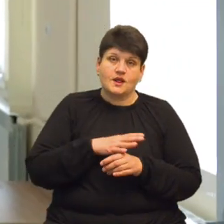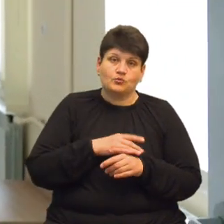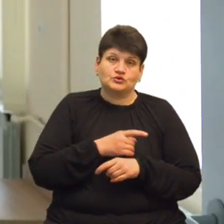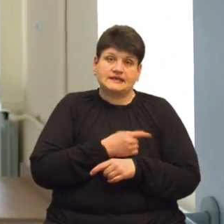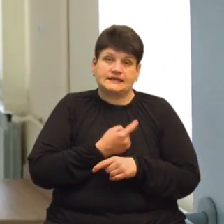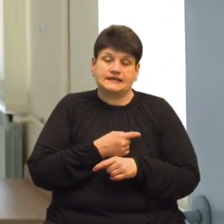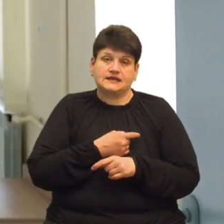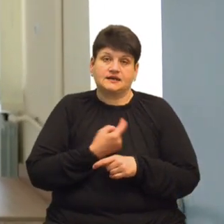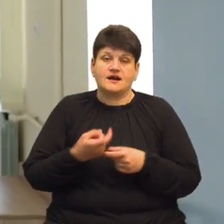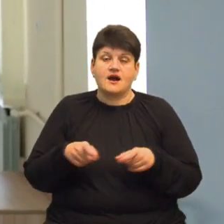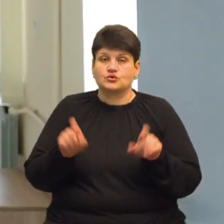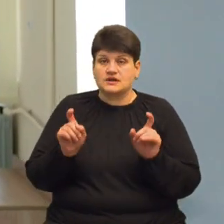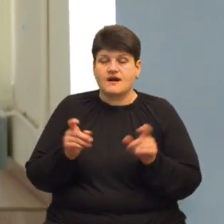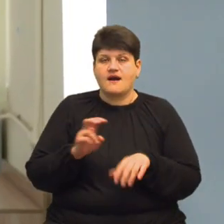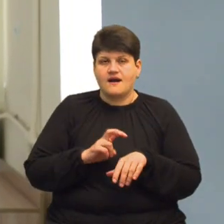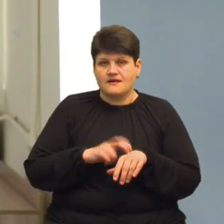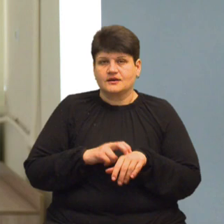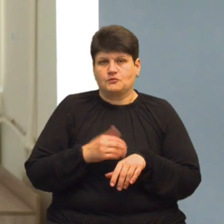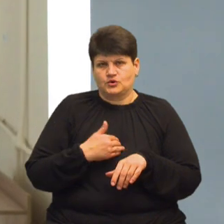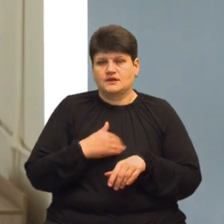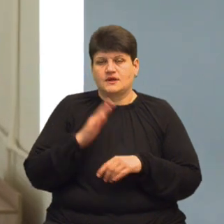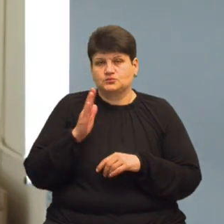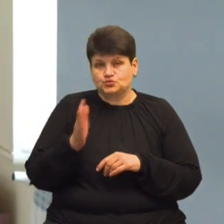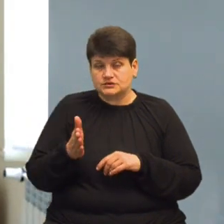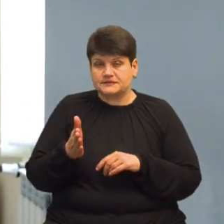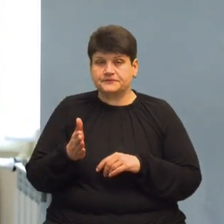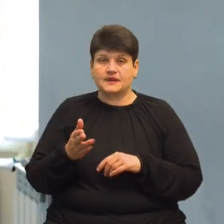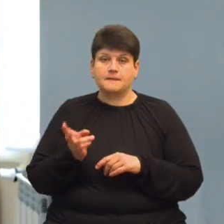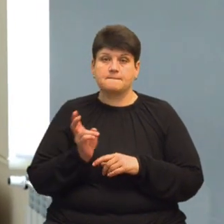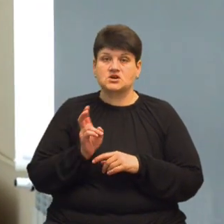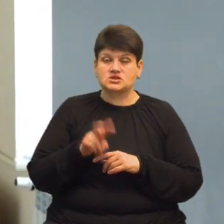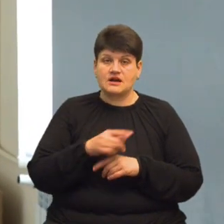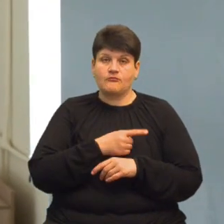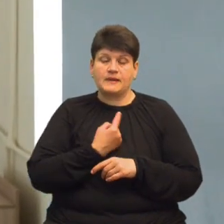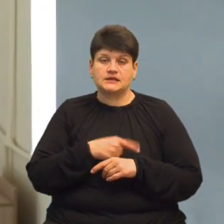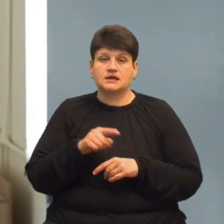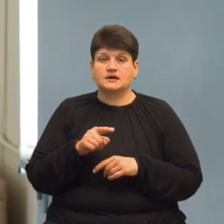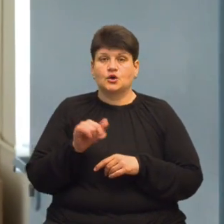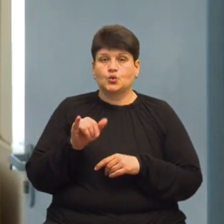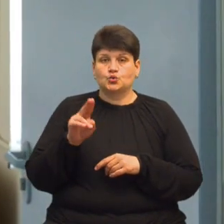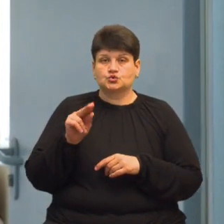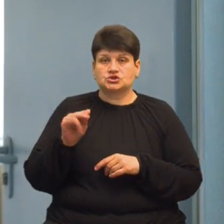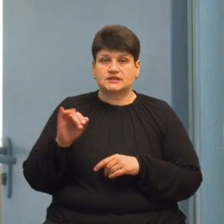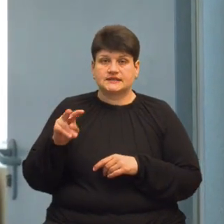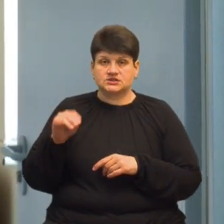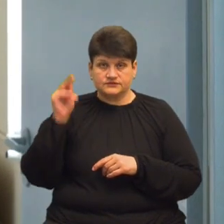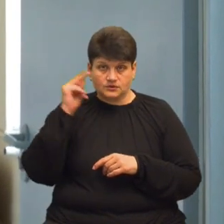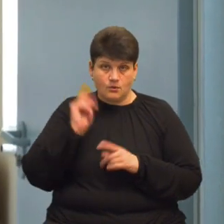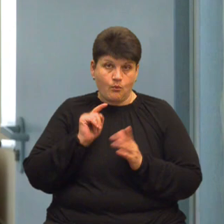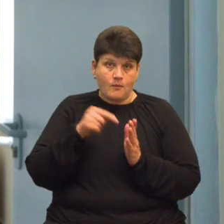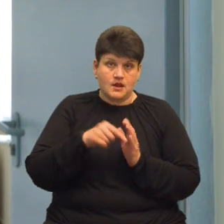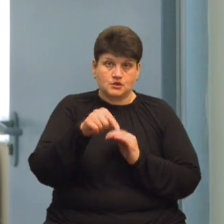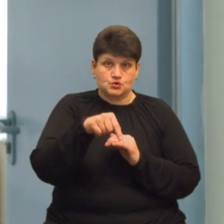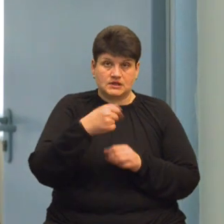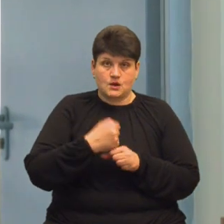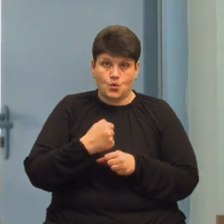лікарем я завжди хотіла бути. Так виходилося, що пішла вчитися в медучилище і потім попала сюди на роботу.